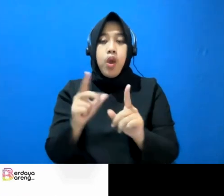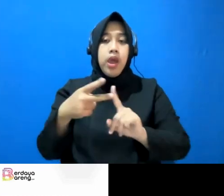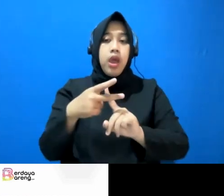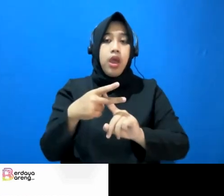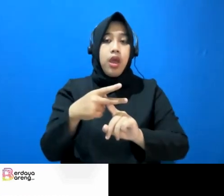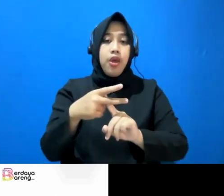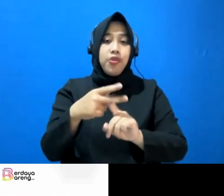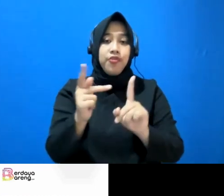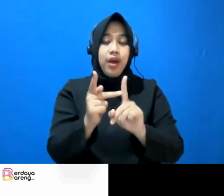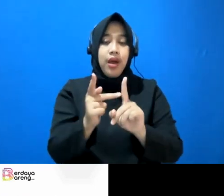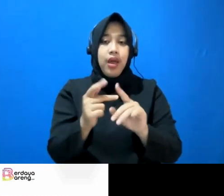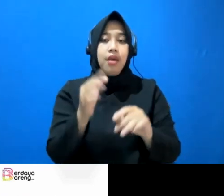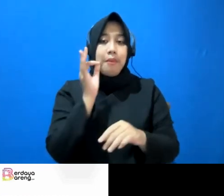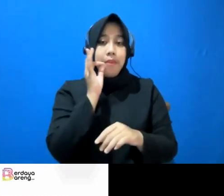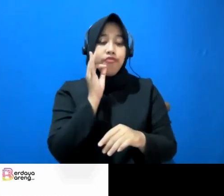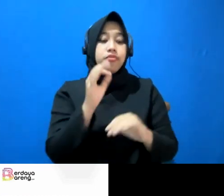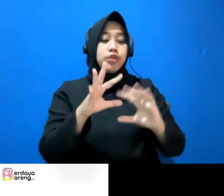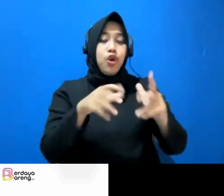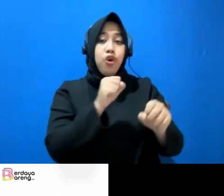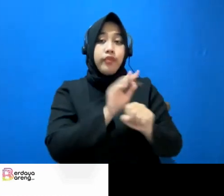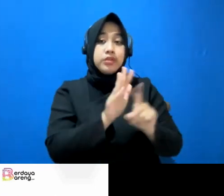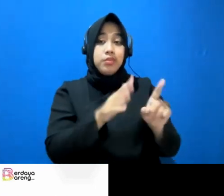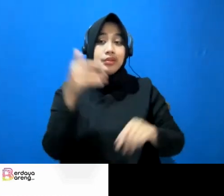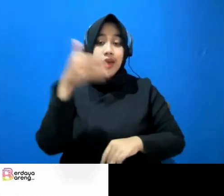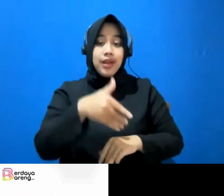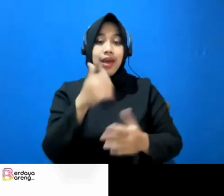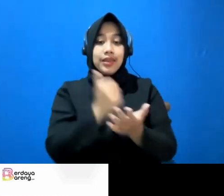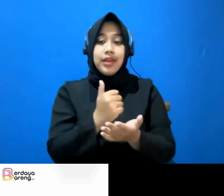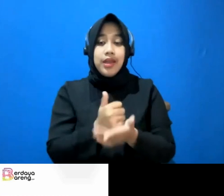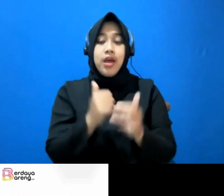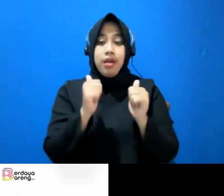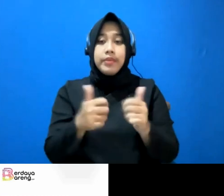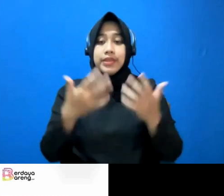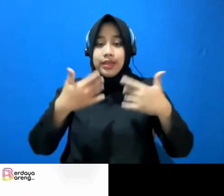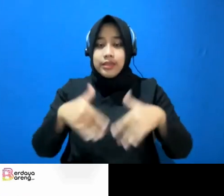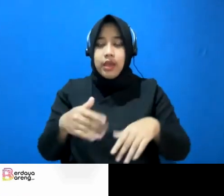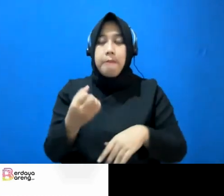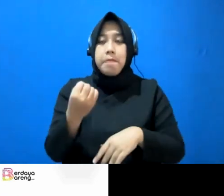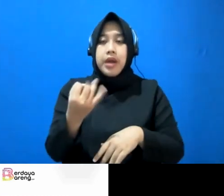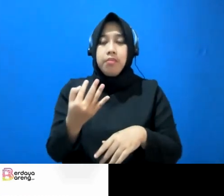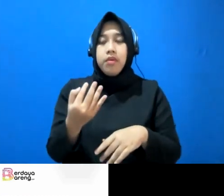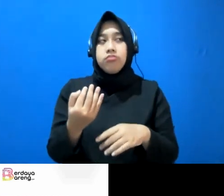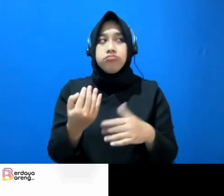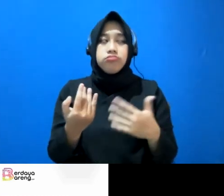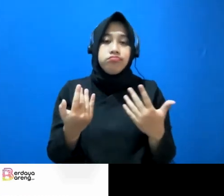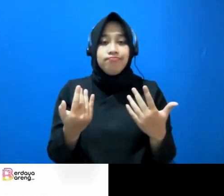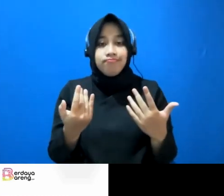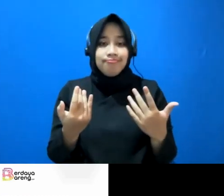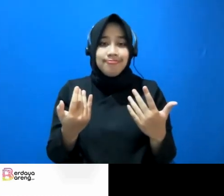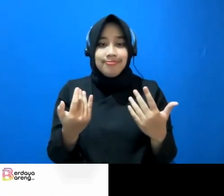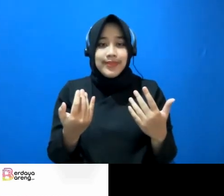pandemi ada itu bisa diselesaikan beberapa hal beberapaan enggak semua beberapaan bisa